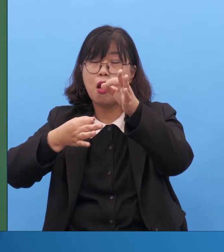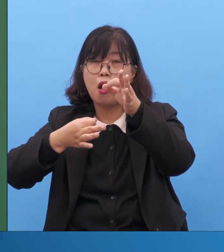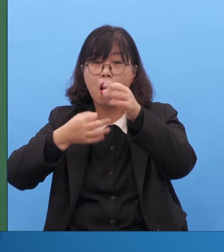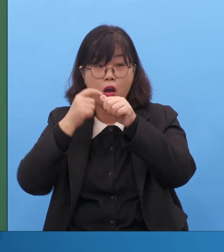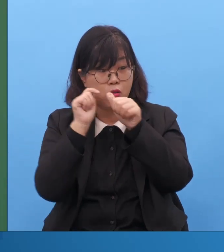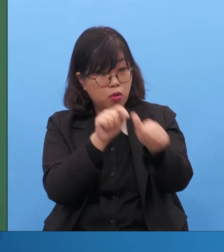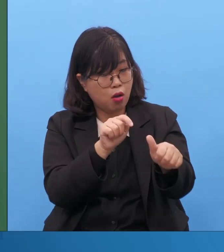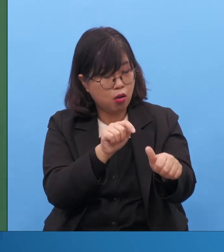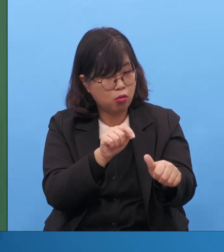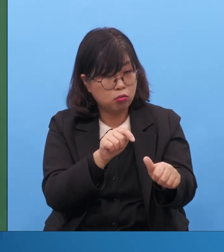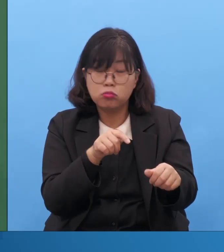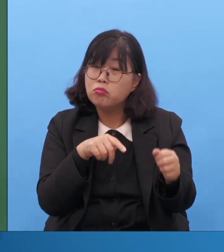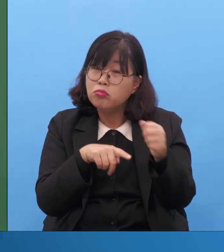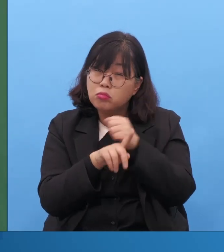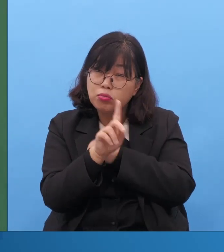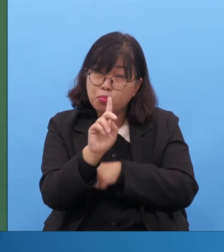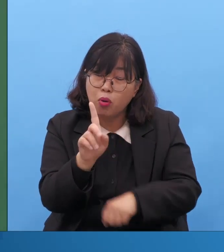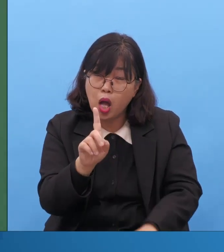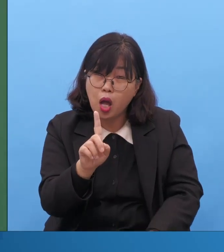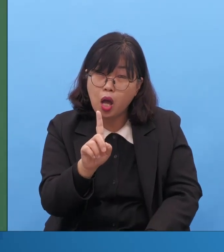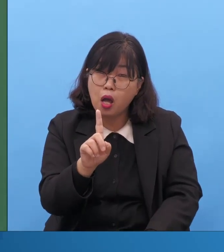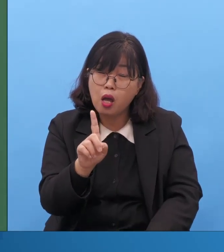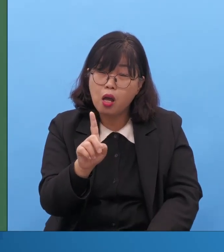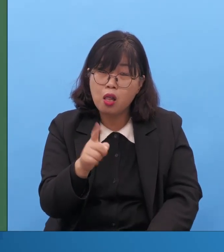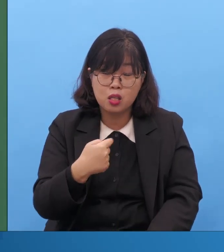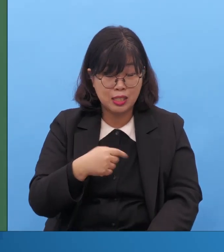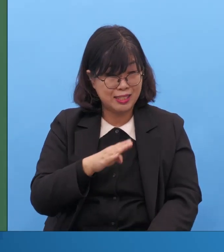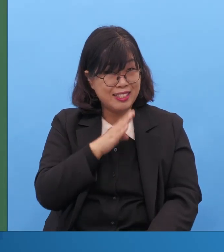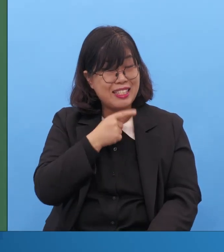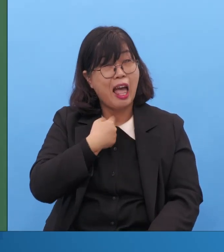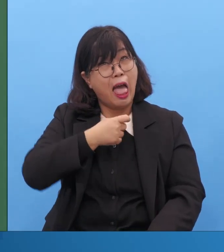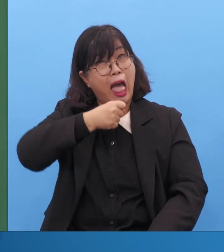말은 다른 단어예요 해라 이거 내버리고 이거 해라